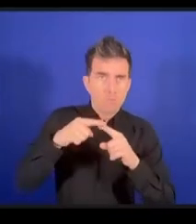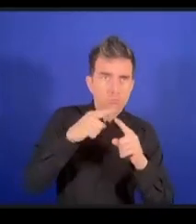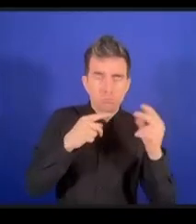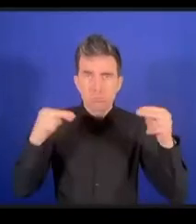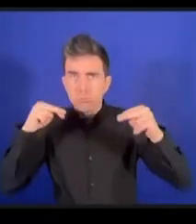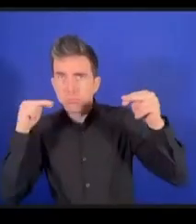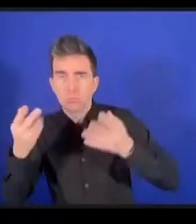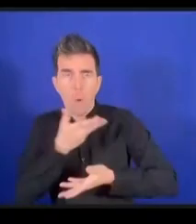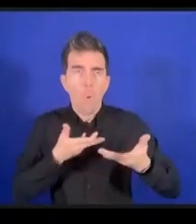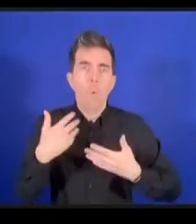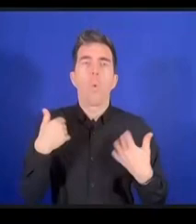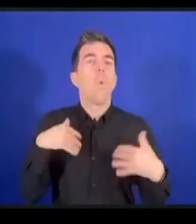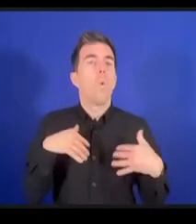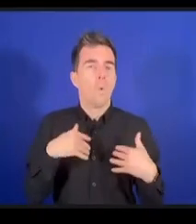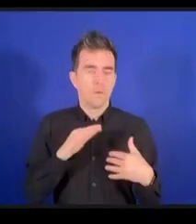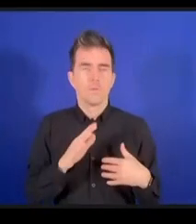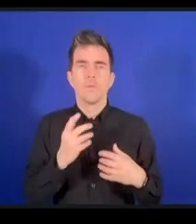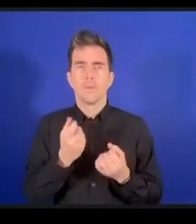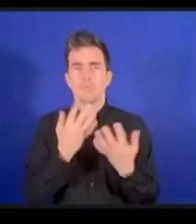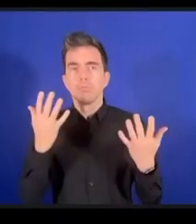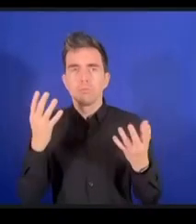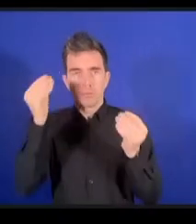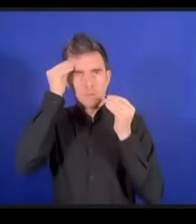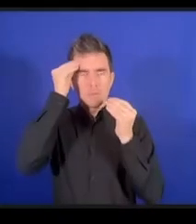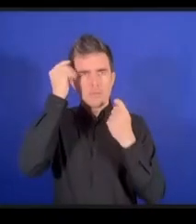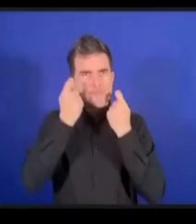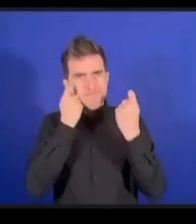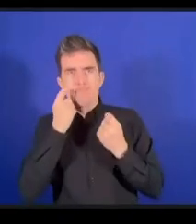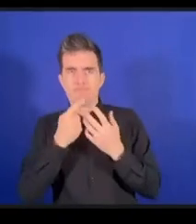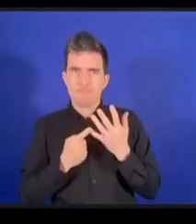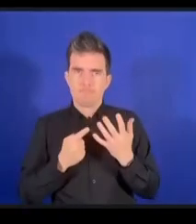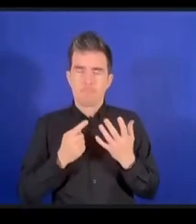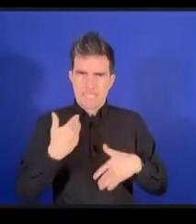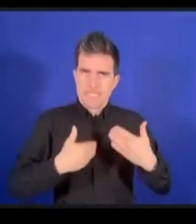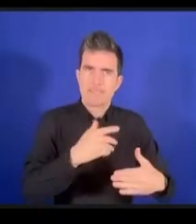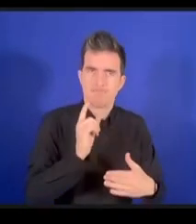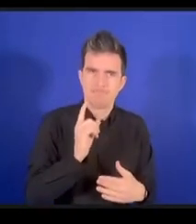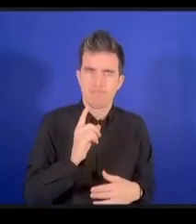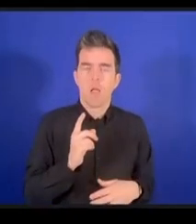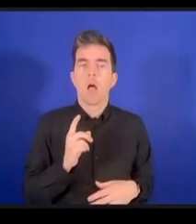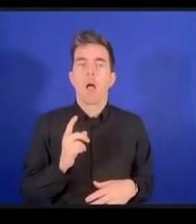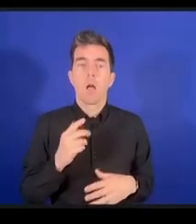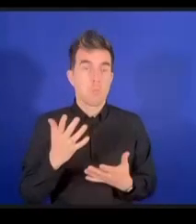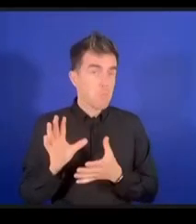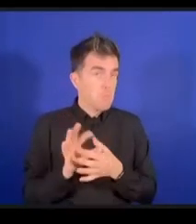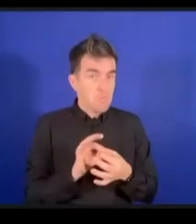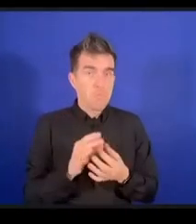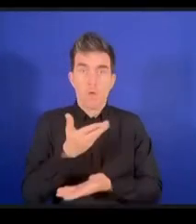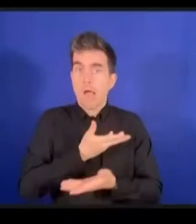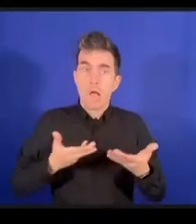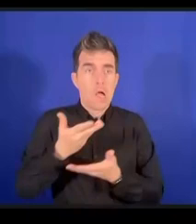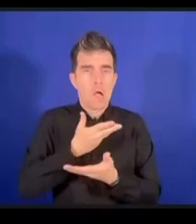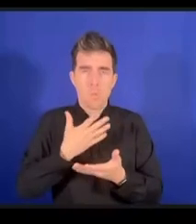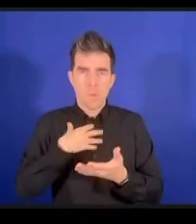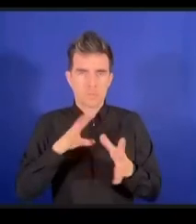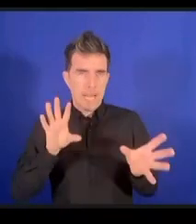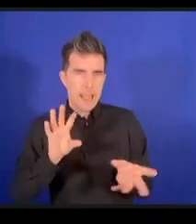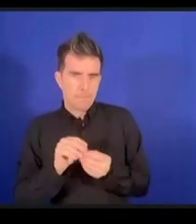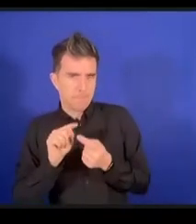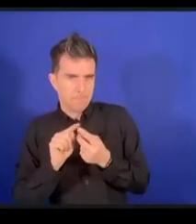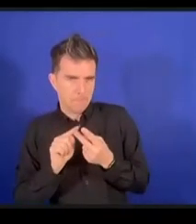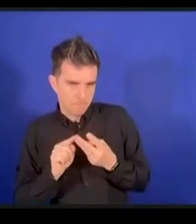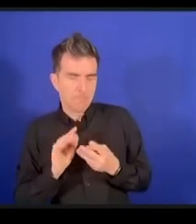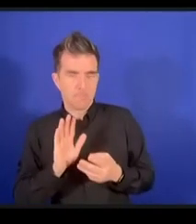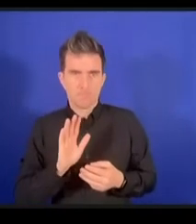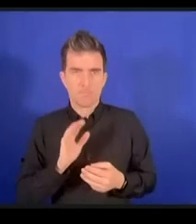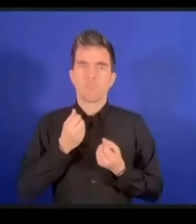je ne pourrais pas répéter l'ensemble de la discussion en espace de deux phrases mais deux conclusions l'internet que nous souhaitons doit être